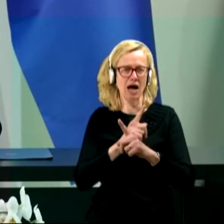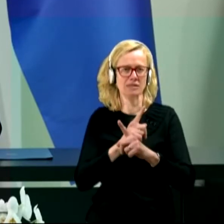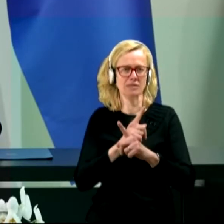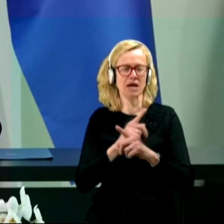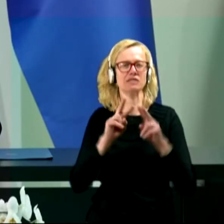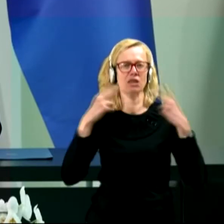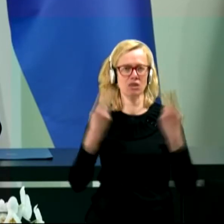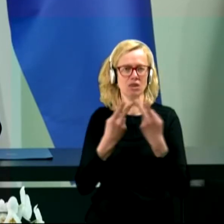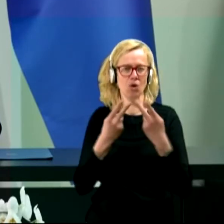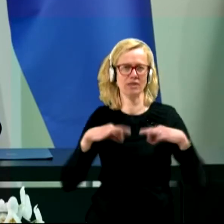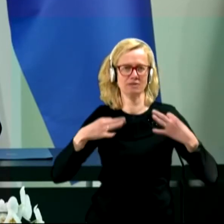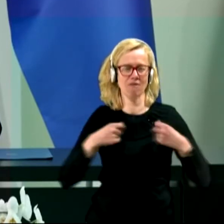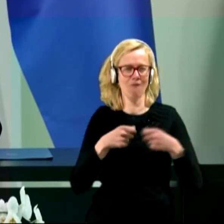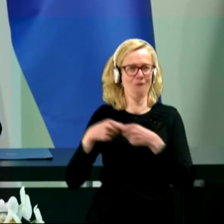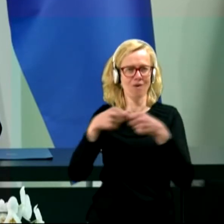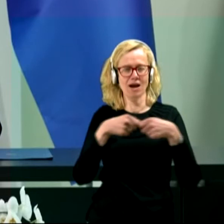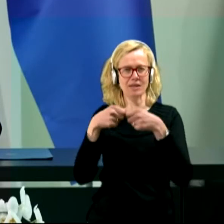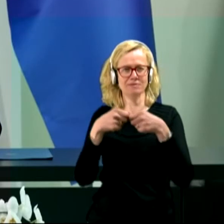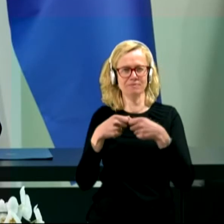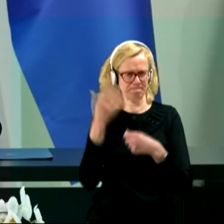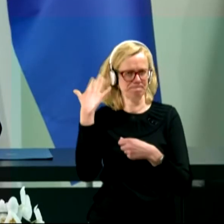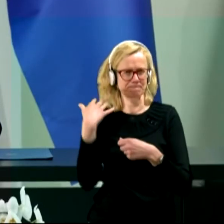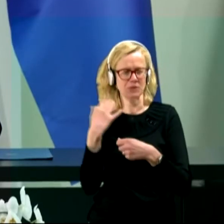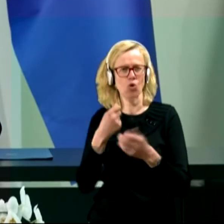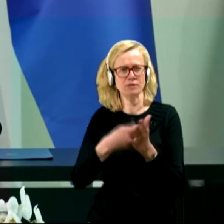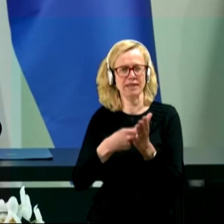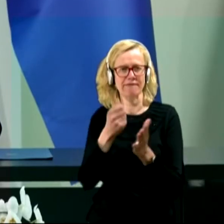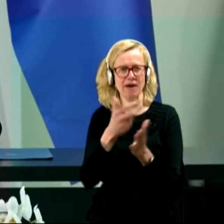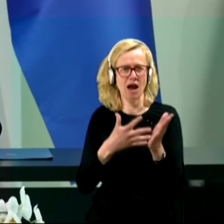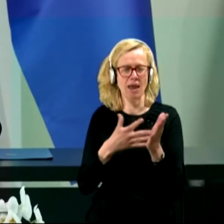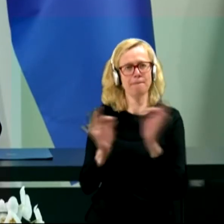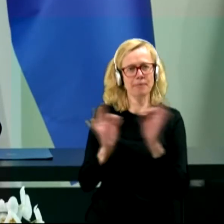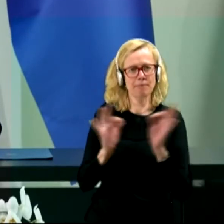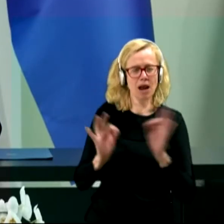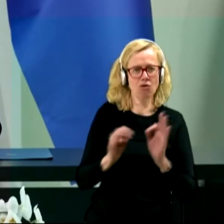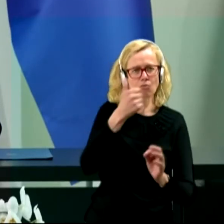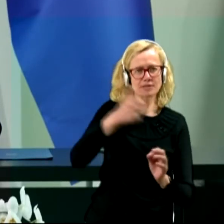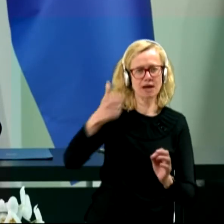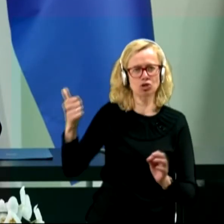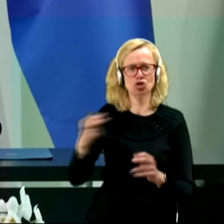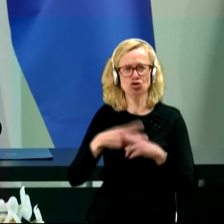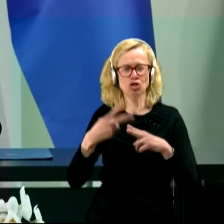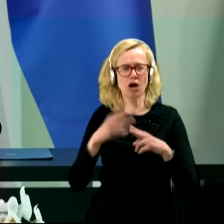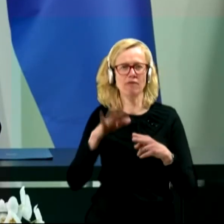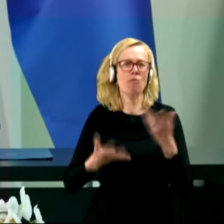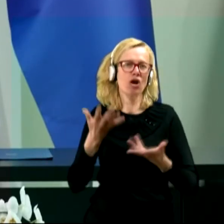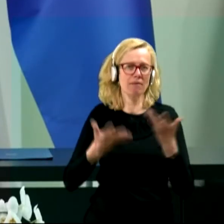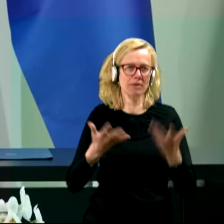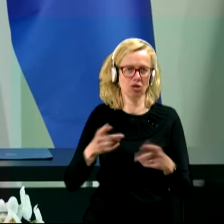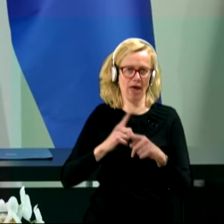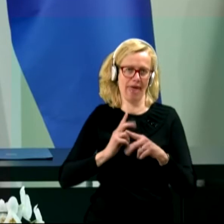zdravstvene organizacije, ki je takrat ocenjevala pripravljenost posamečnih držav na morebitno epidemijo.